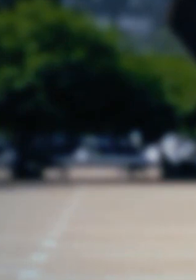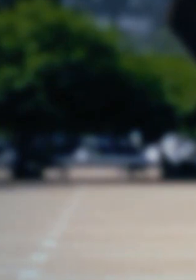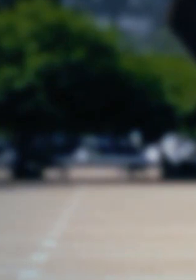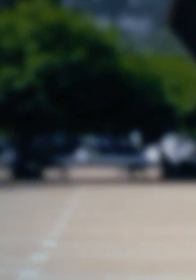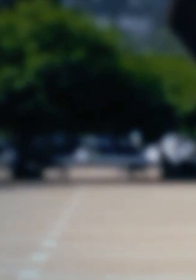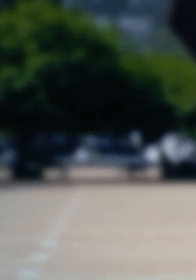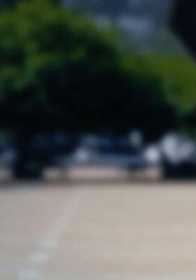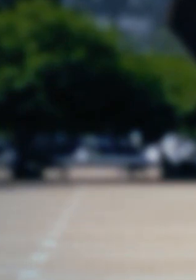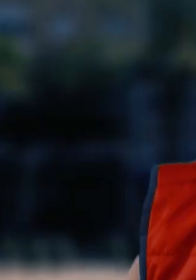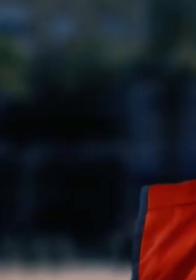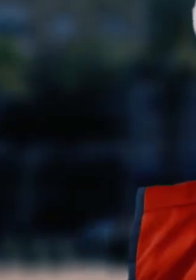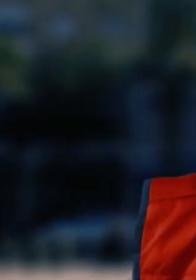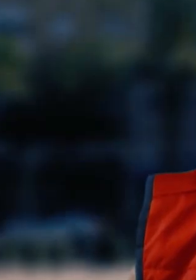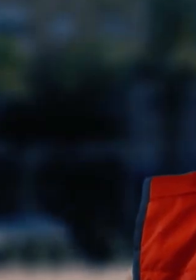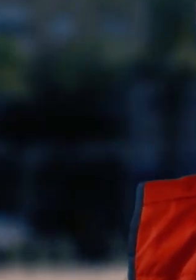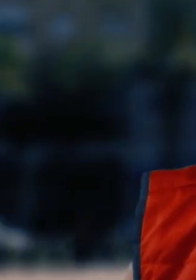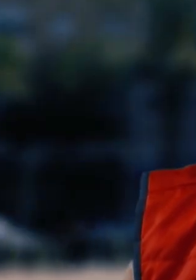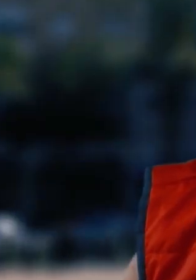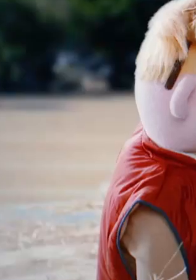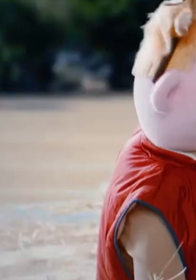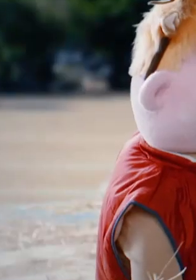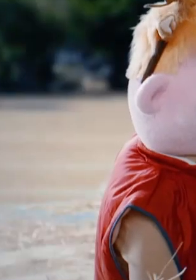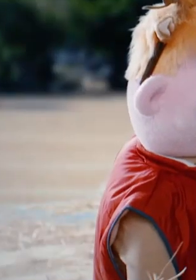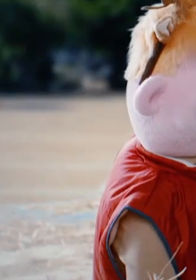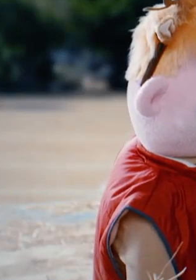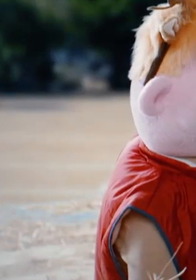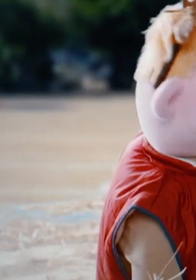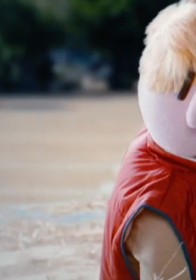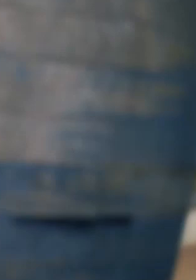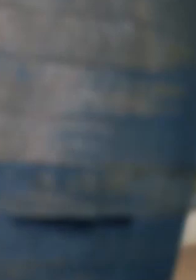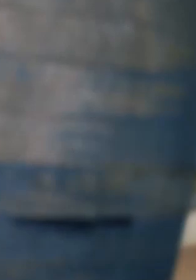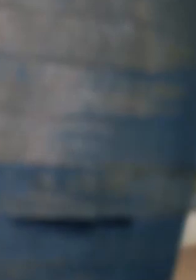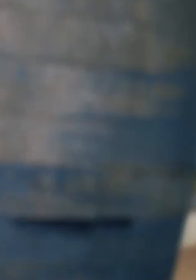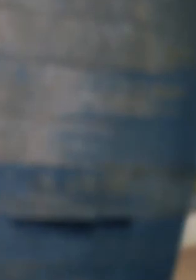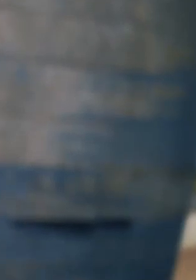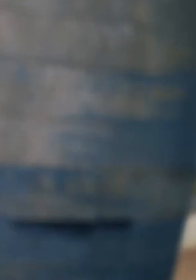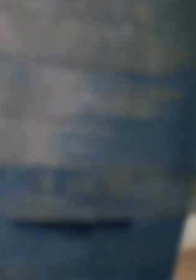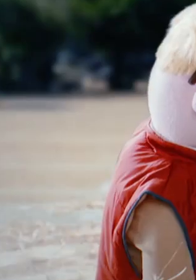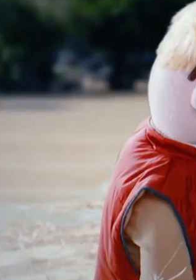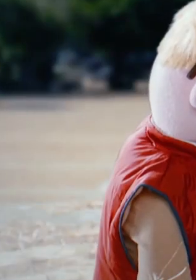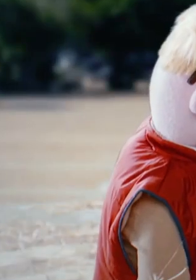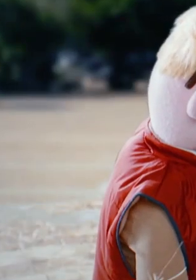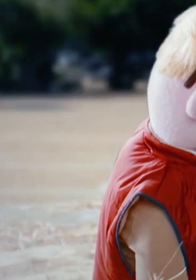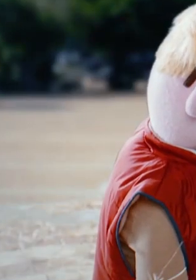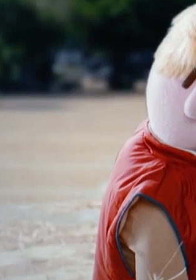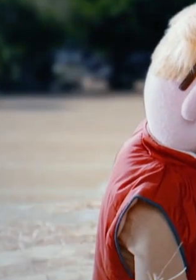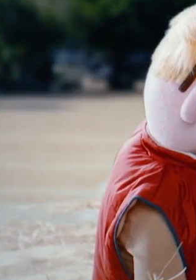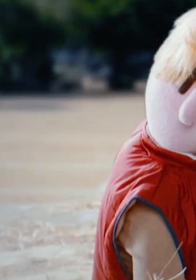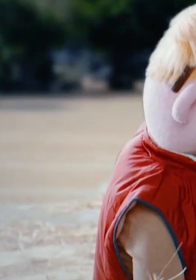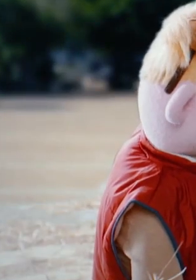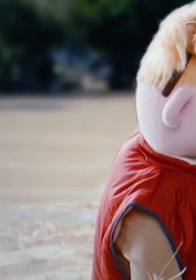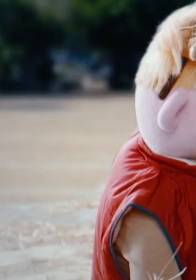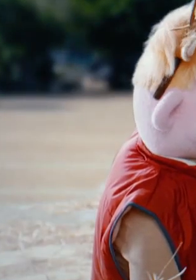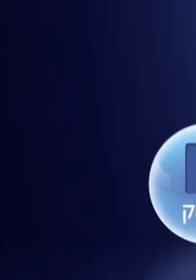גוסמים עצים ומגייסים ציפטי גיבוי. ואתם, התריעו מפני עצים שקרובים לחוטי החשמל. דאגו לחיזוק דודים, עדניות וכל מה